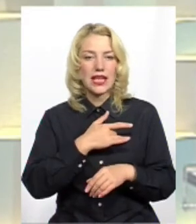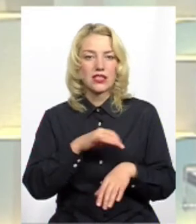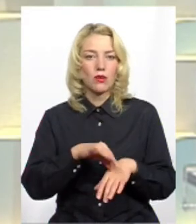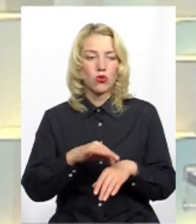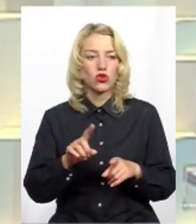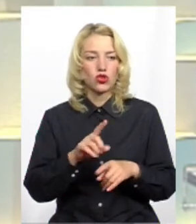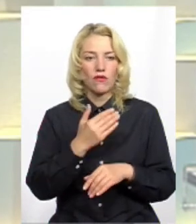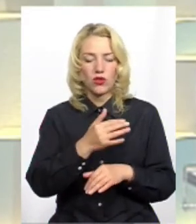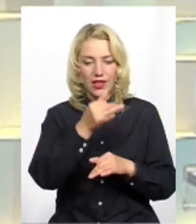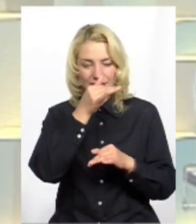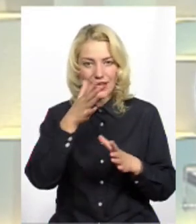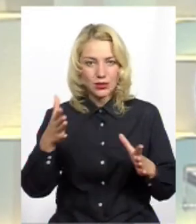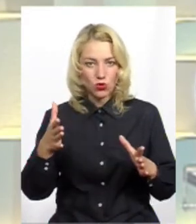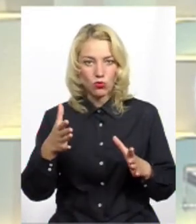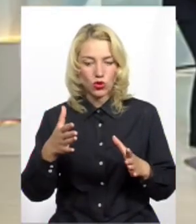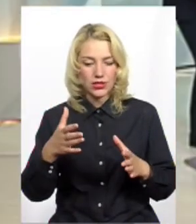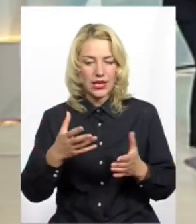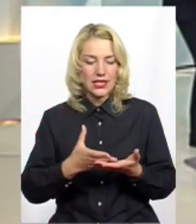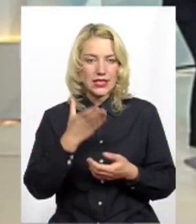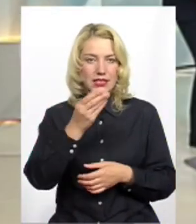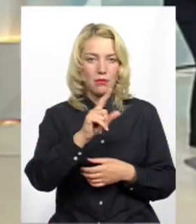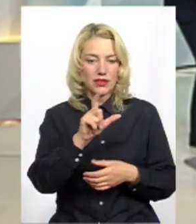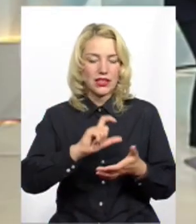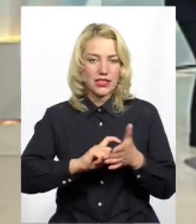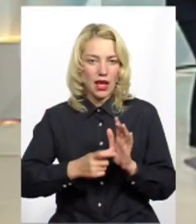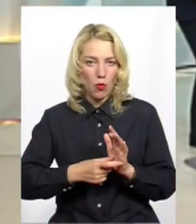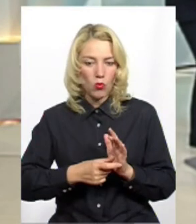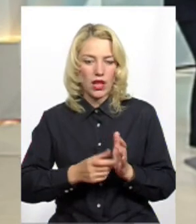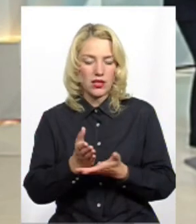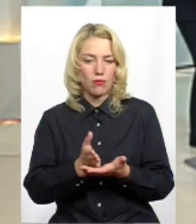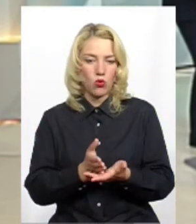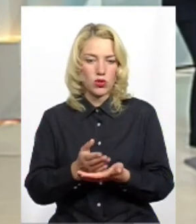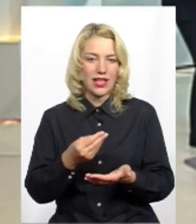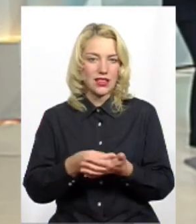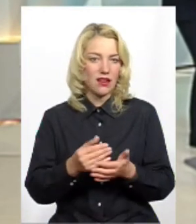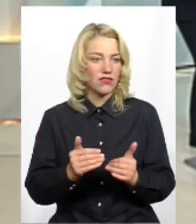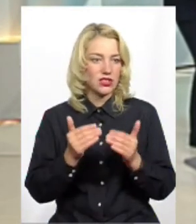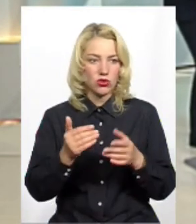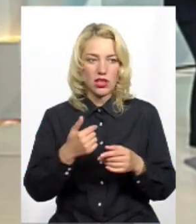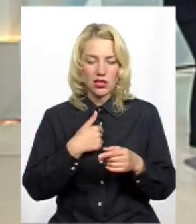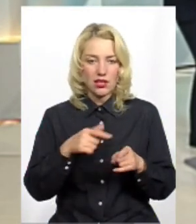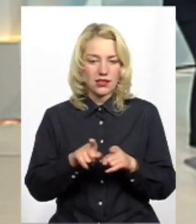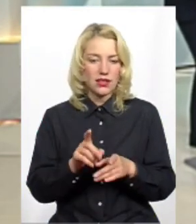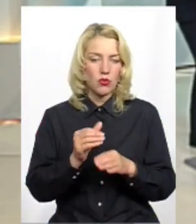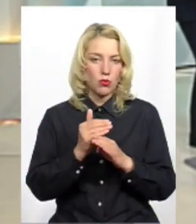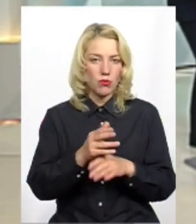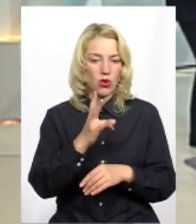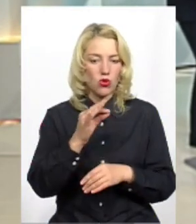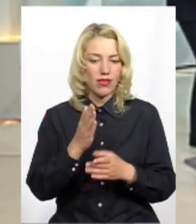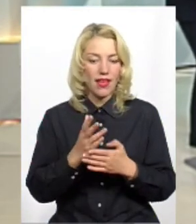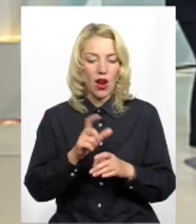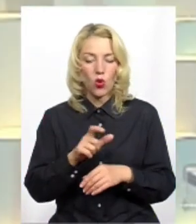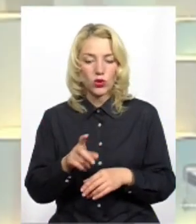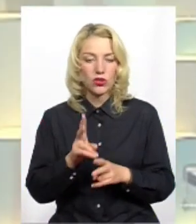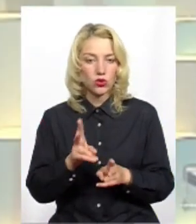що вони неспроможні заплатити за комунальні послуги, які тарифи ці високі і так далі. Я, звісно, допомагаю, але є люди